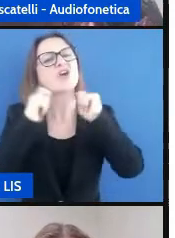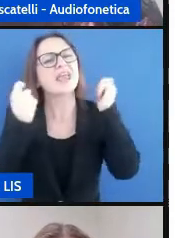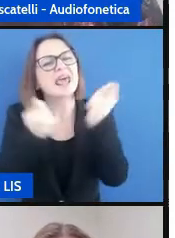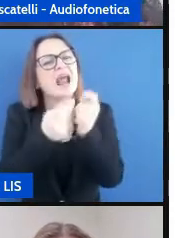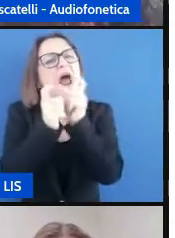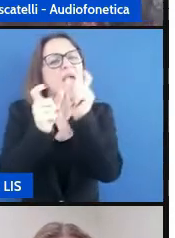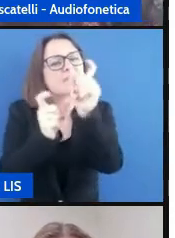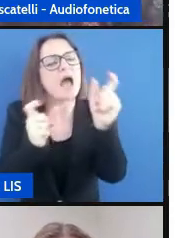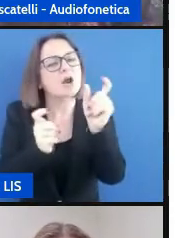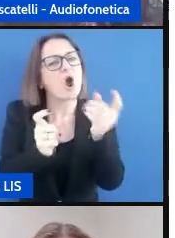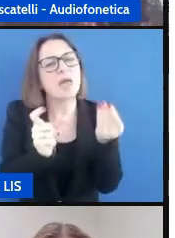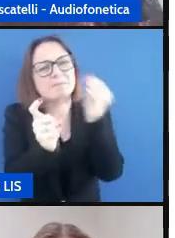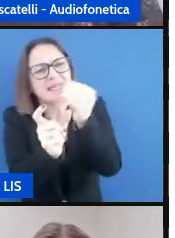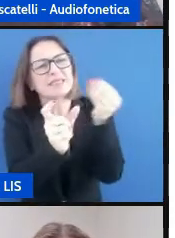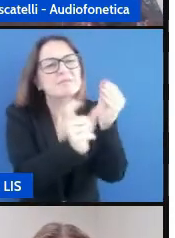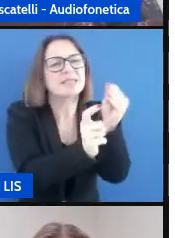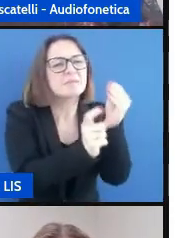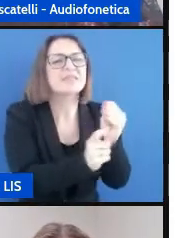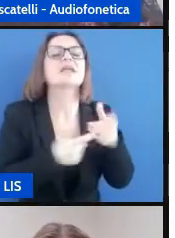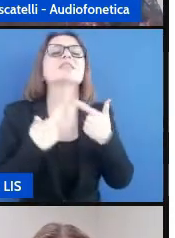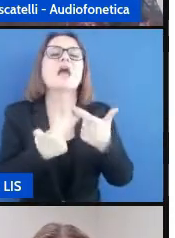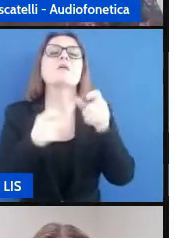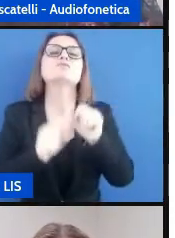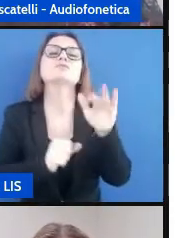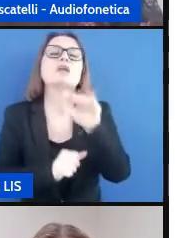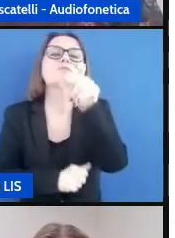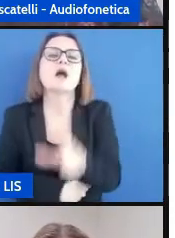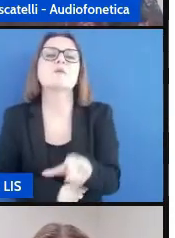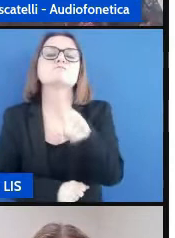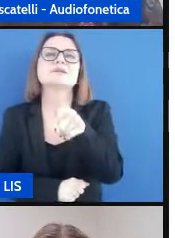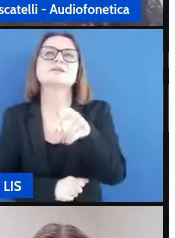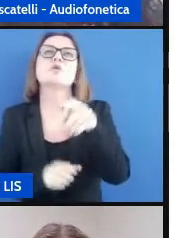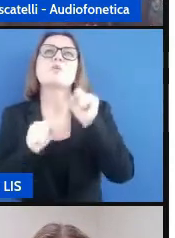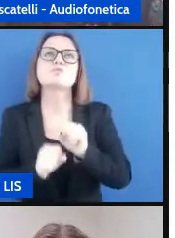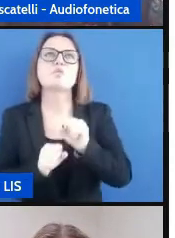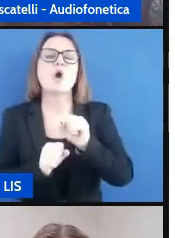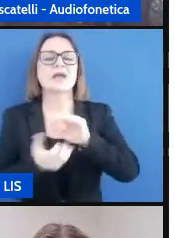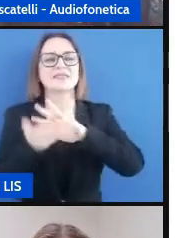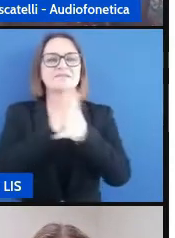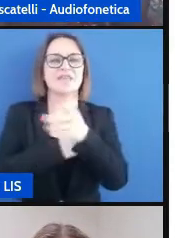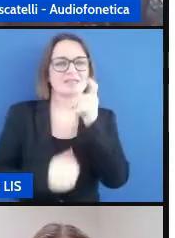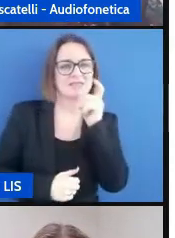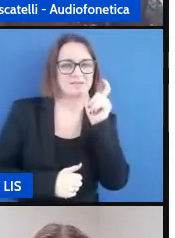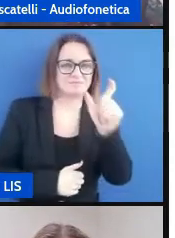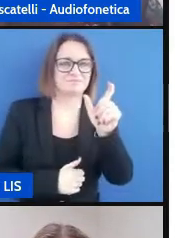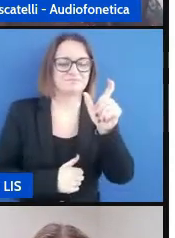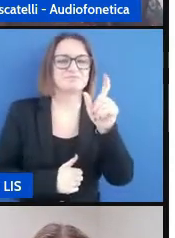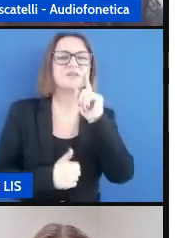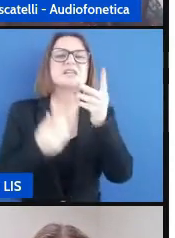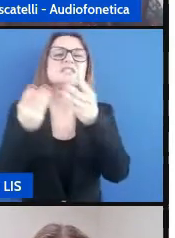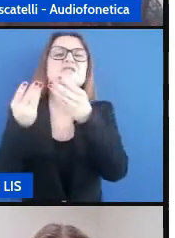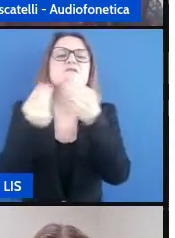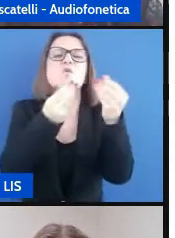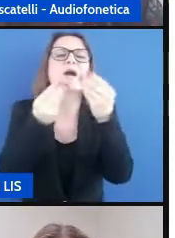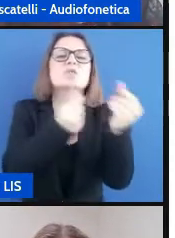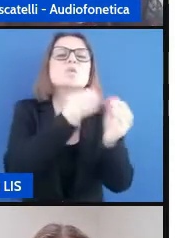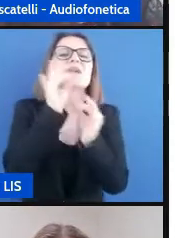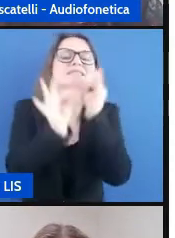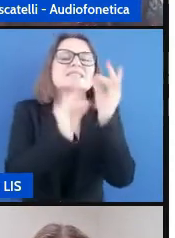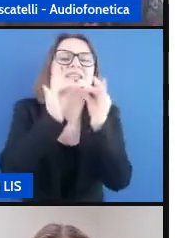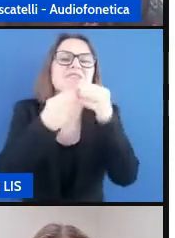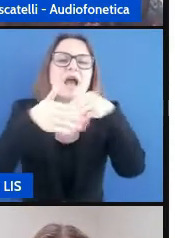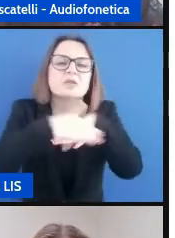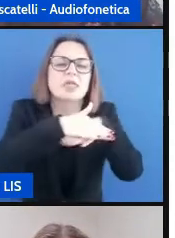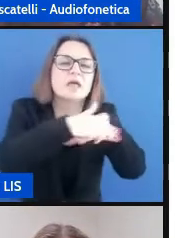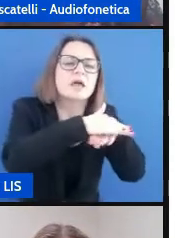a garantire al bambino di essere in grado di generalizzare di vedere le varie sfumature che magari sono nascorse